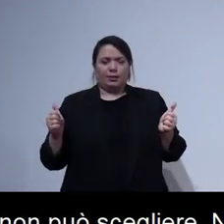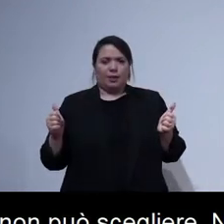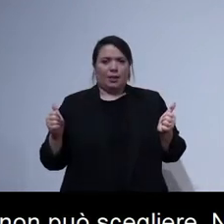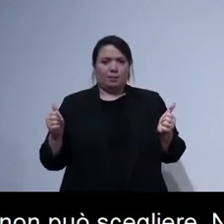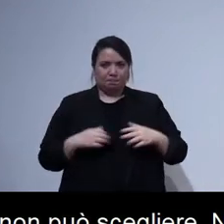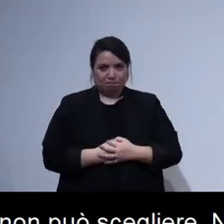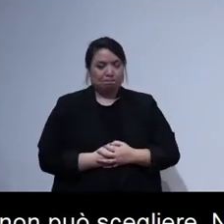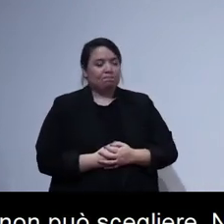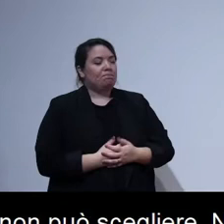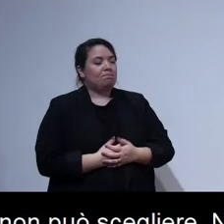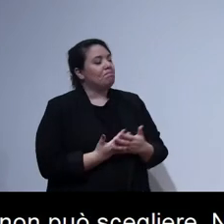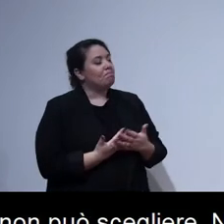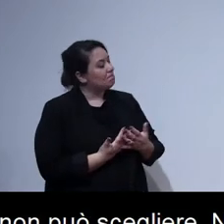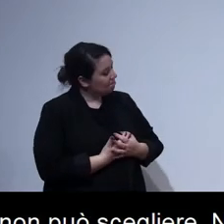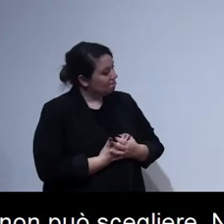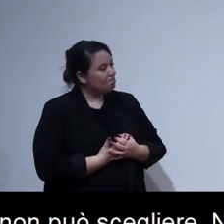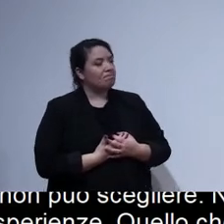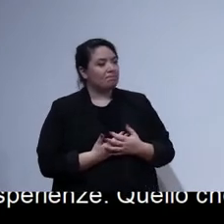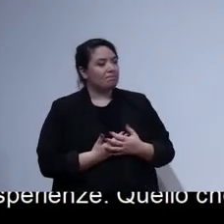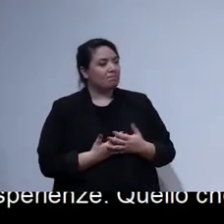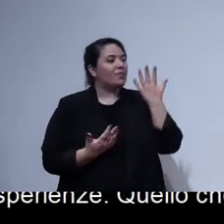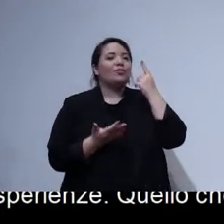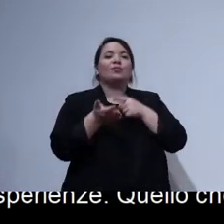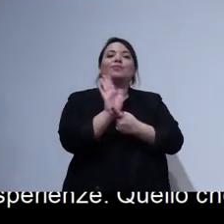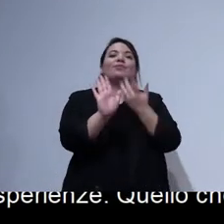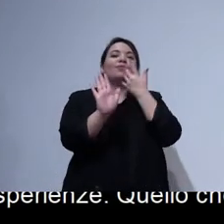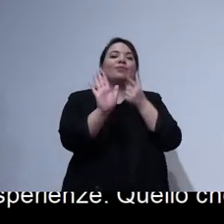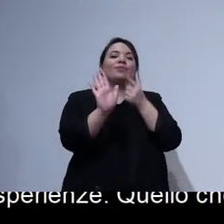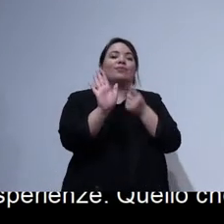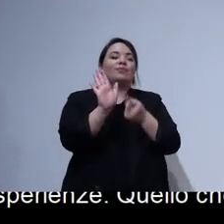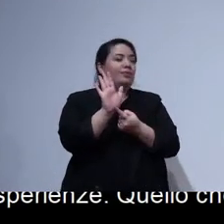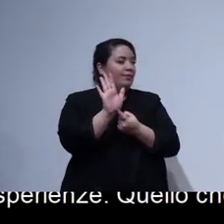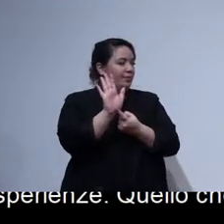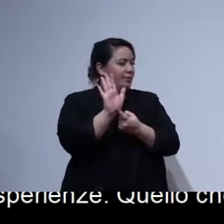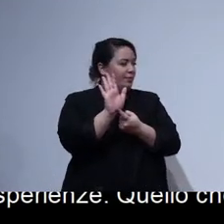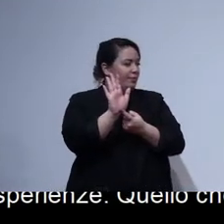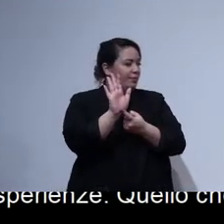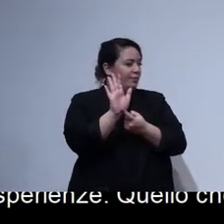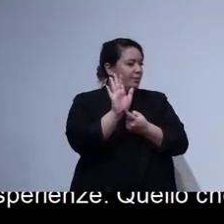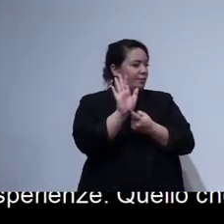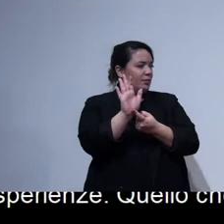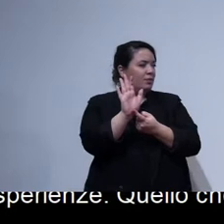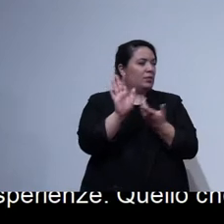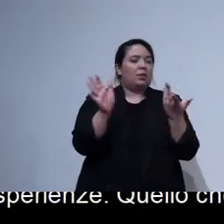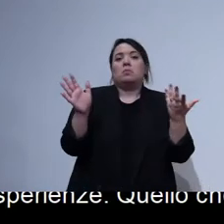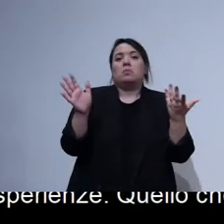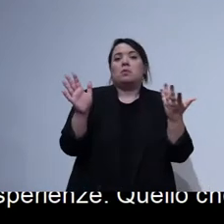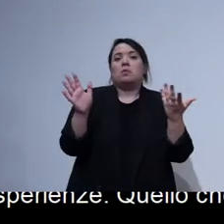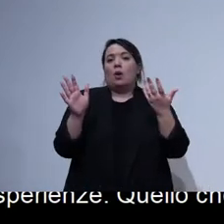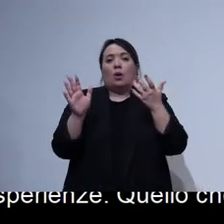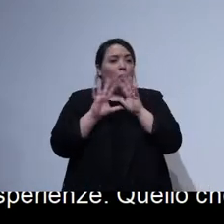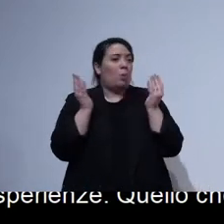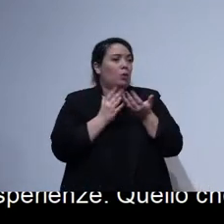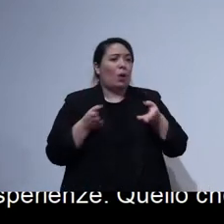Allora, vi faccio vedere questo, a world where anyone can belong anywhere, che vuol dire semplicemente un mondo dove